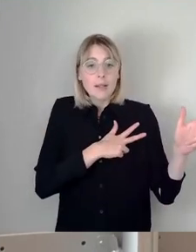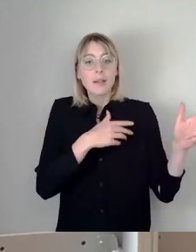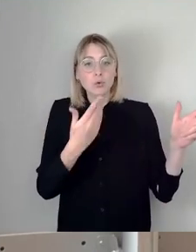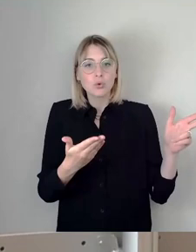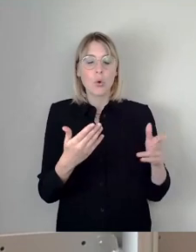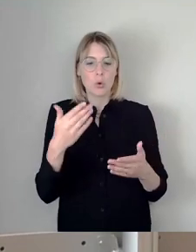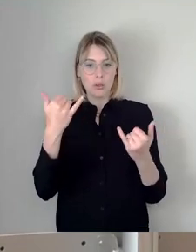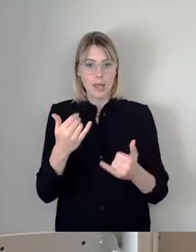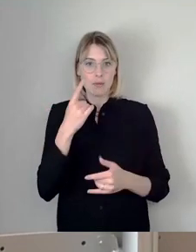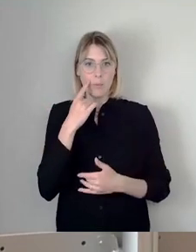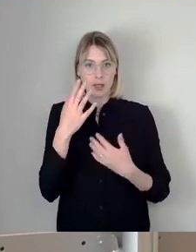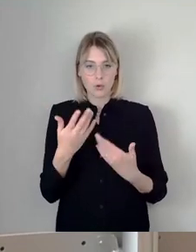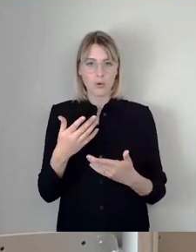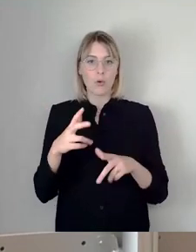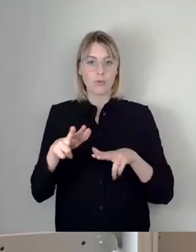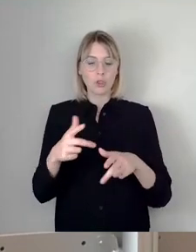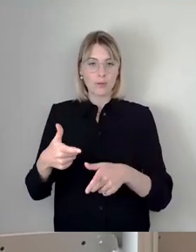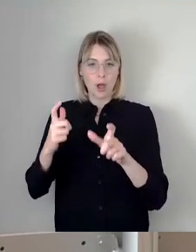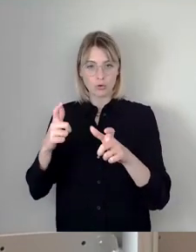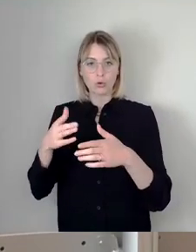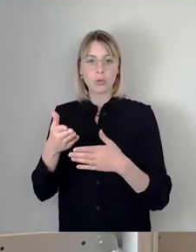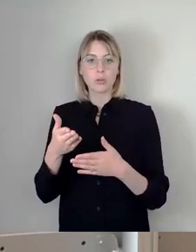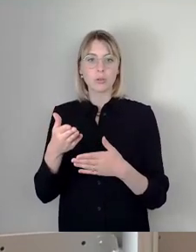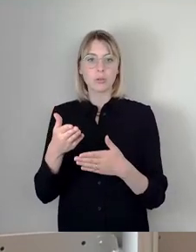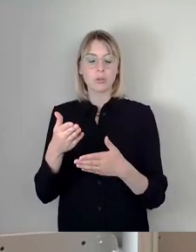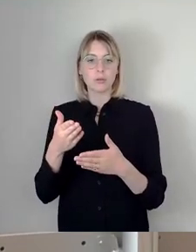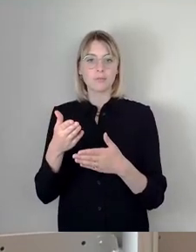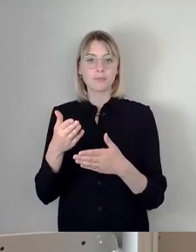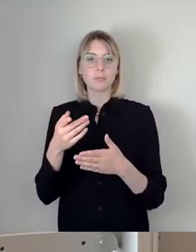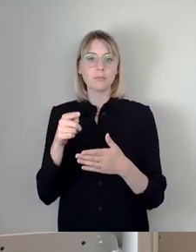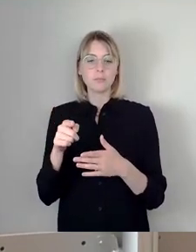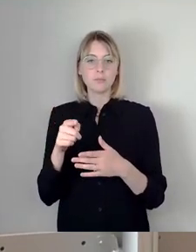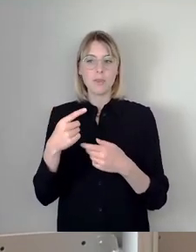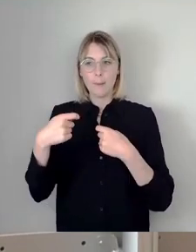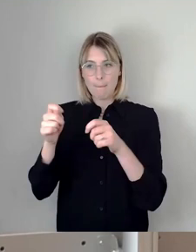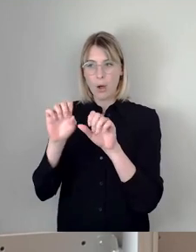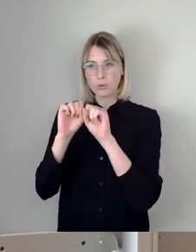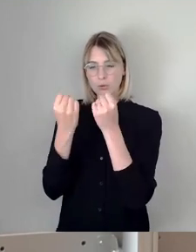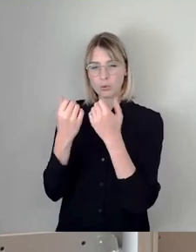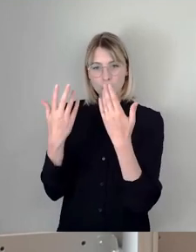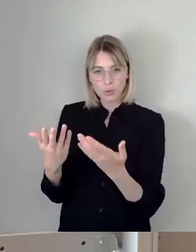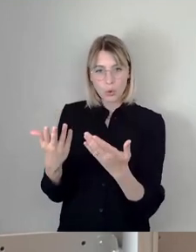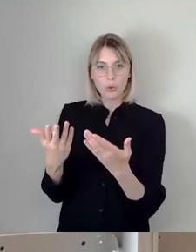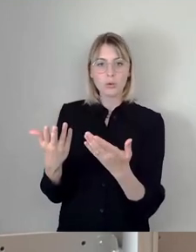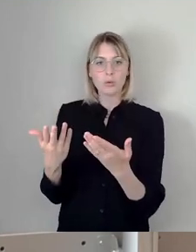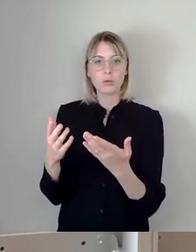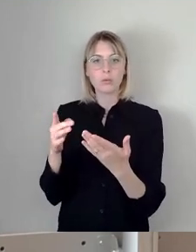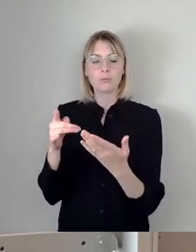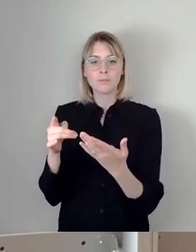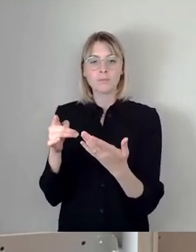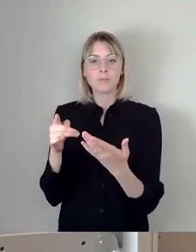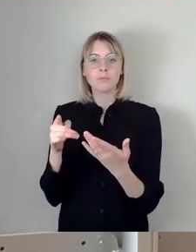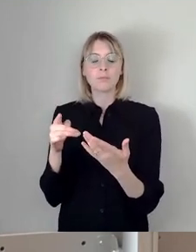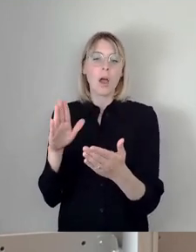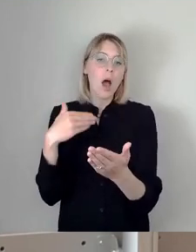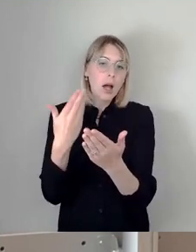Wirtschaftsförderungsausschuss durch die Situation im Bau, durch die konjunkturelle Lage, bekommen wir Angebote